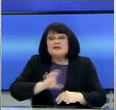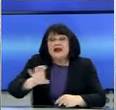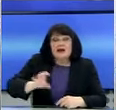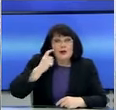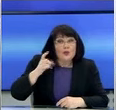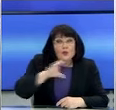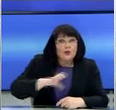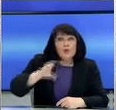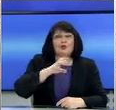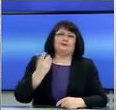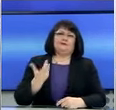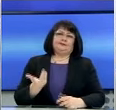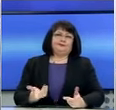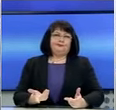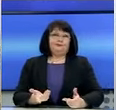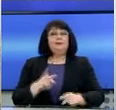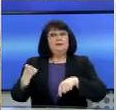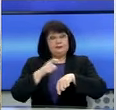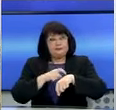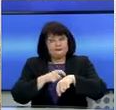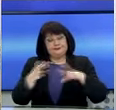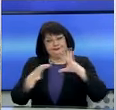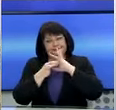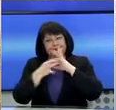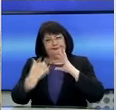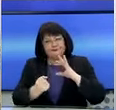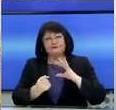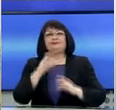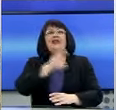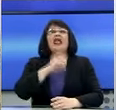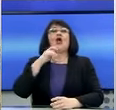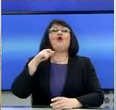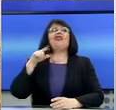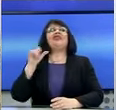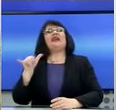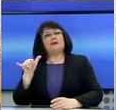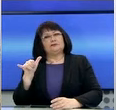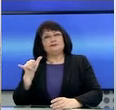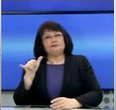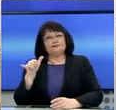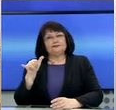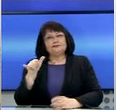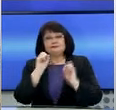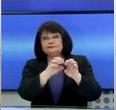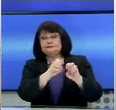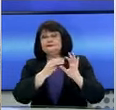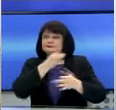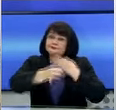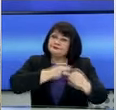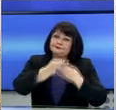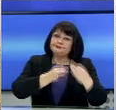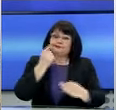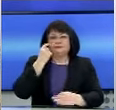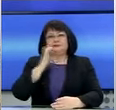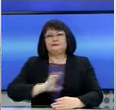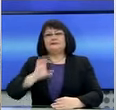αντλούνται από τον ΙΔΙΚΑ. Την ίδια στιγμή συνεργαζόμαστε με τον ΕΟΔΗ τόσο για τη δική τους επιδημιολογική διερεύνηση, όσο